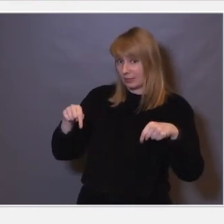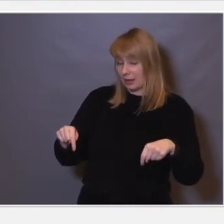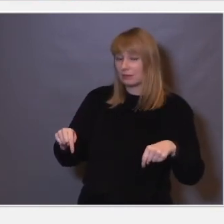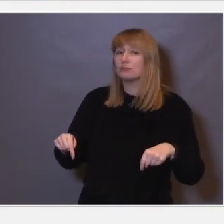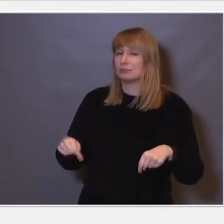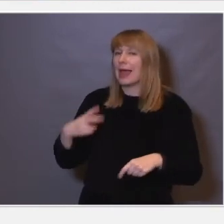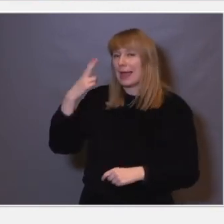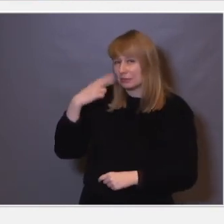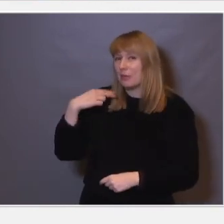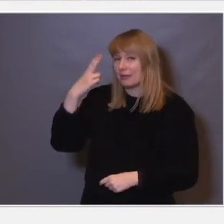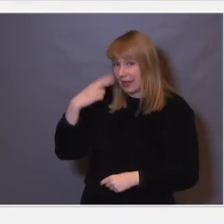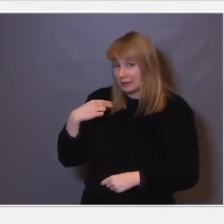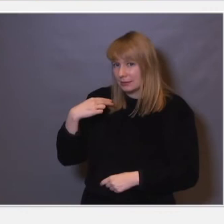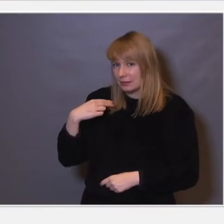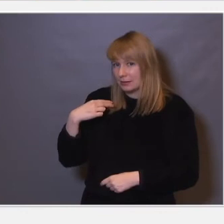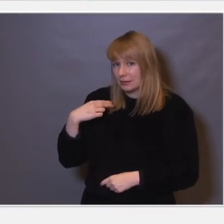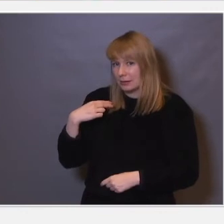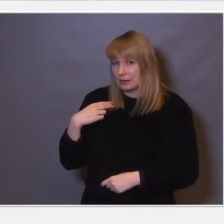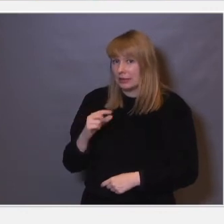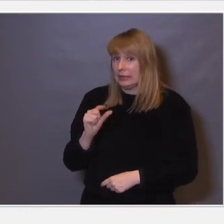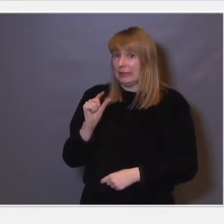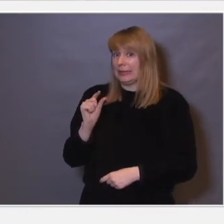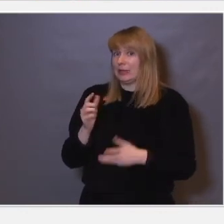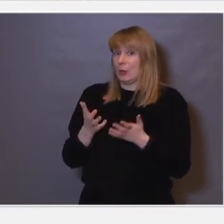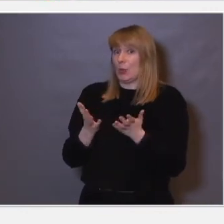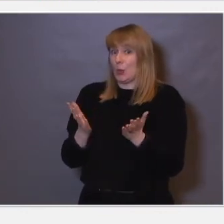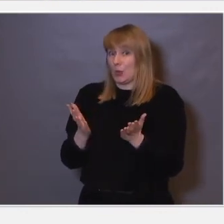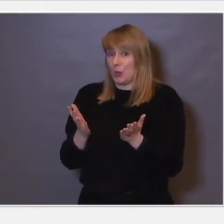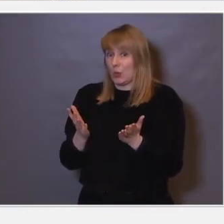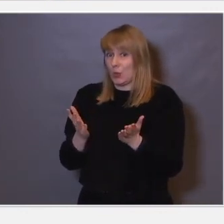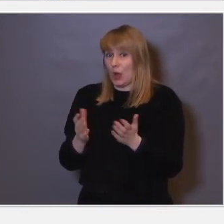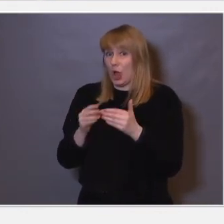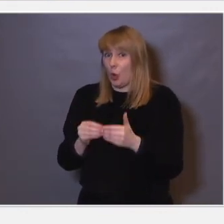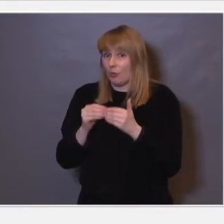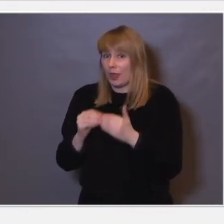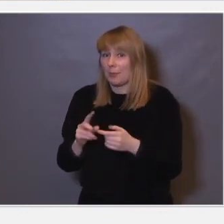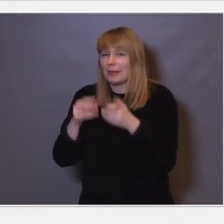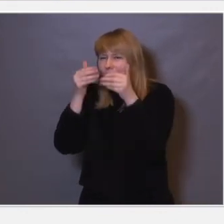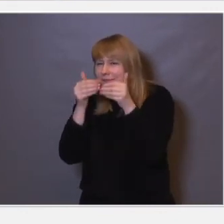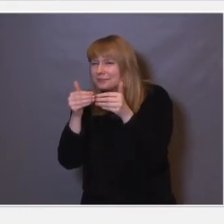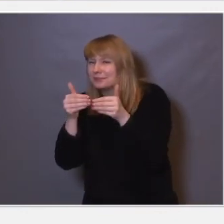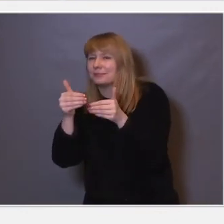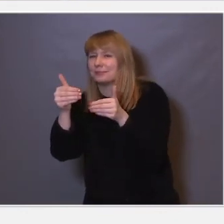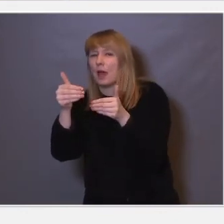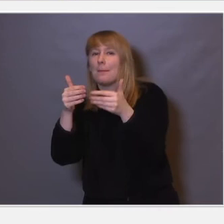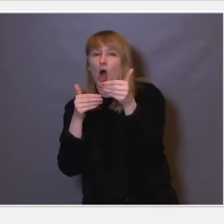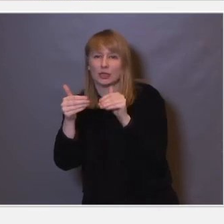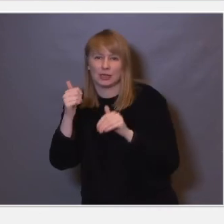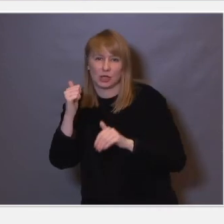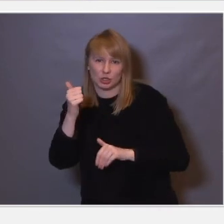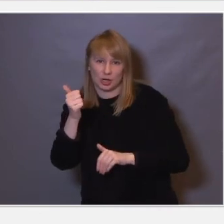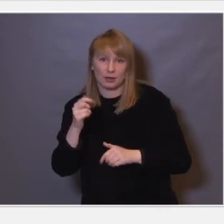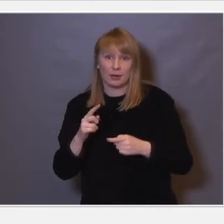eksperimentelt. Det er i noe grad lovende, men det er langt, langt frem for dette. Vi vil se dette som en behandling. Men det har gjort noen